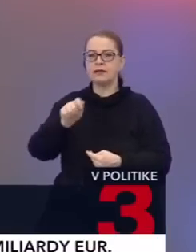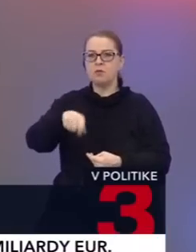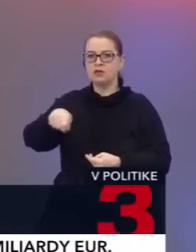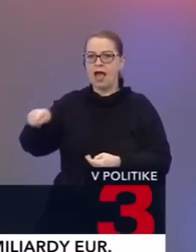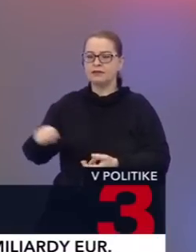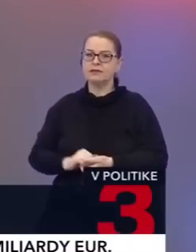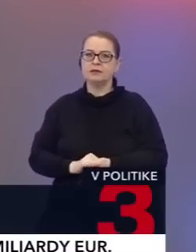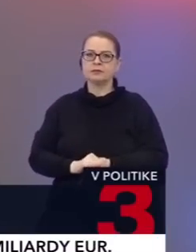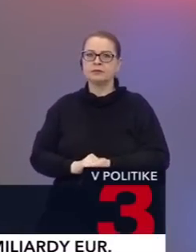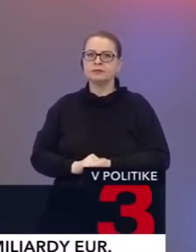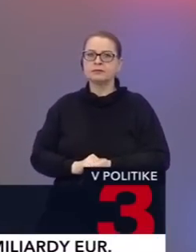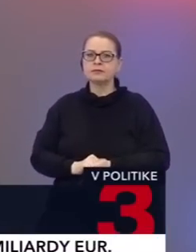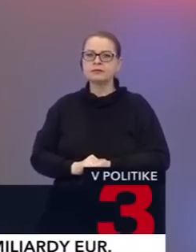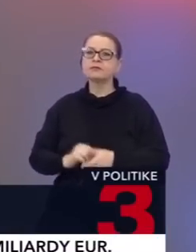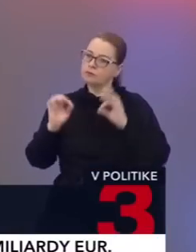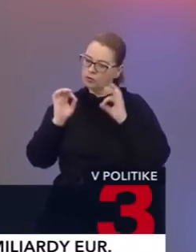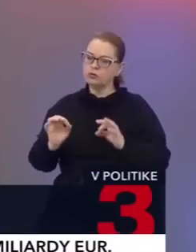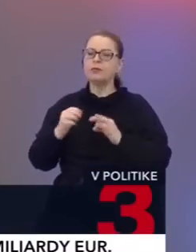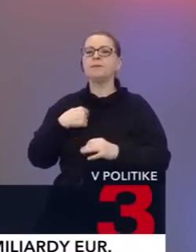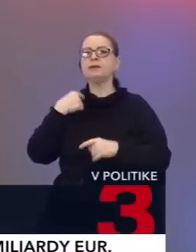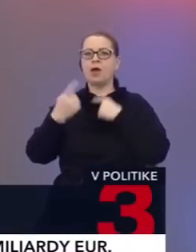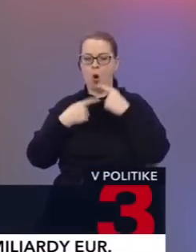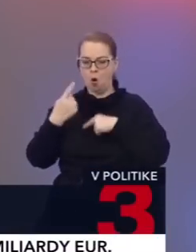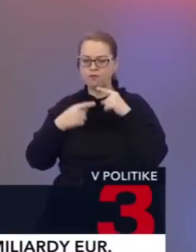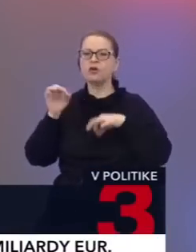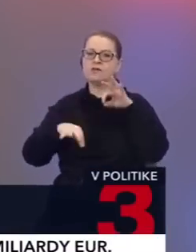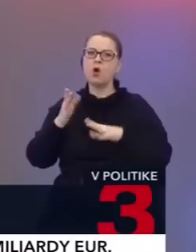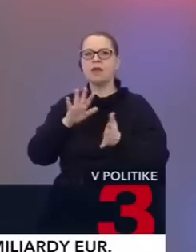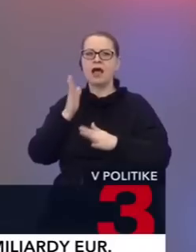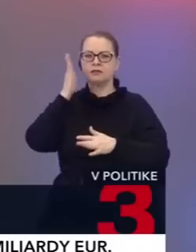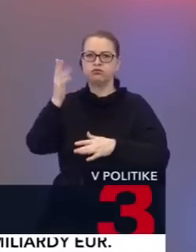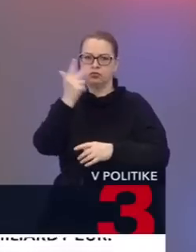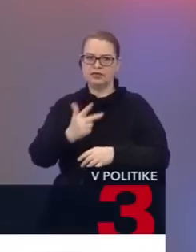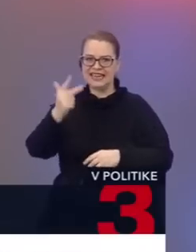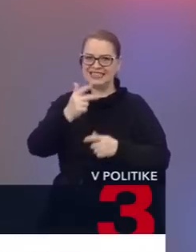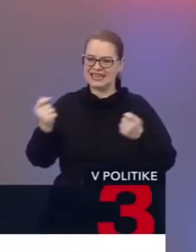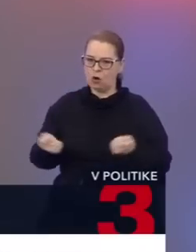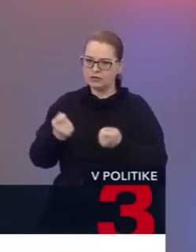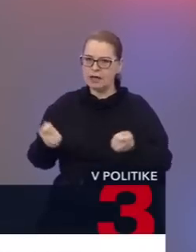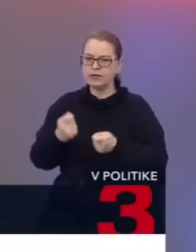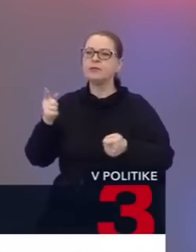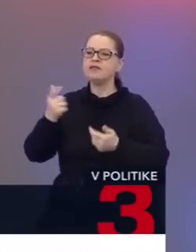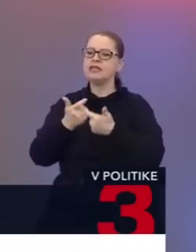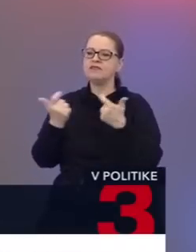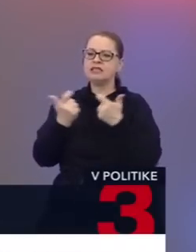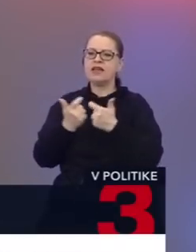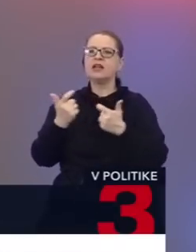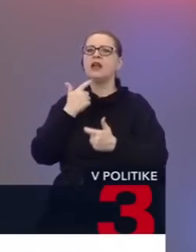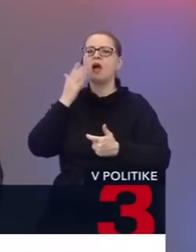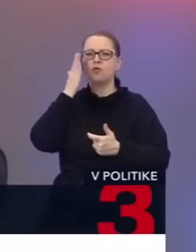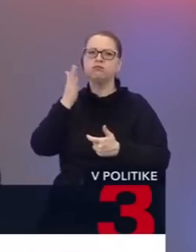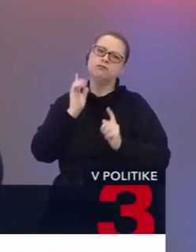Povedali sme si, že všetko následuje tomu, že voľby majú byť 30. septombr. a zadefinovali ste aj tie kontúry, ako má vyzerať dohoda